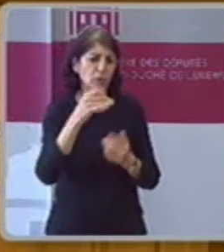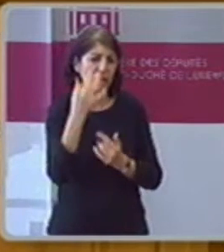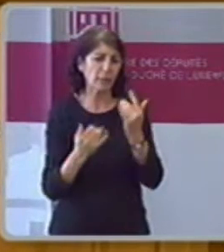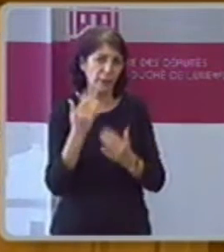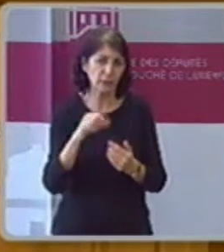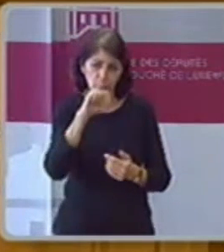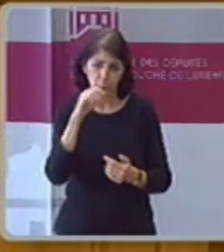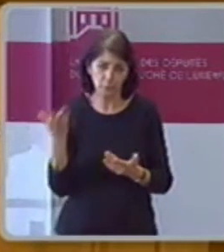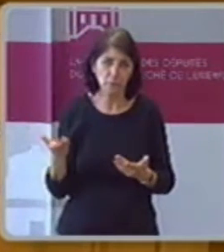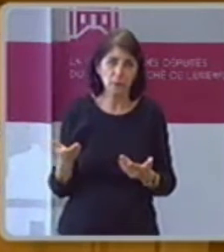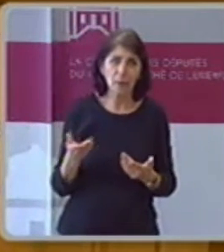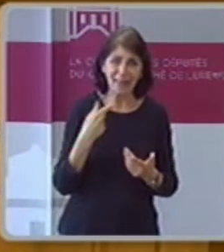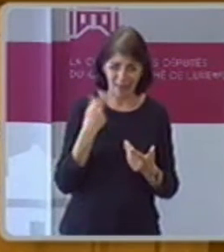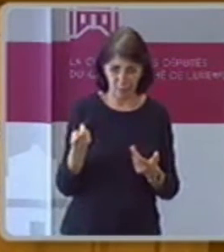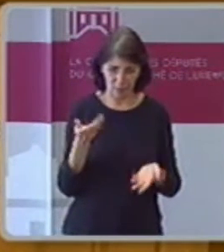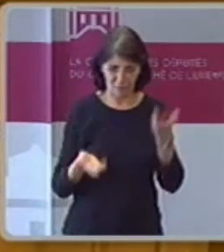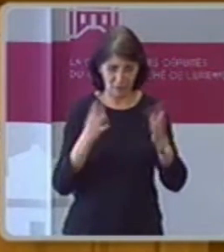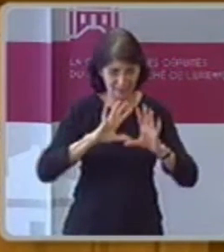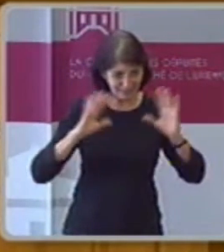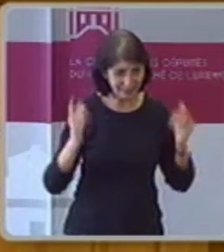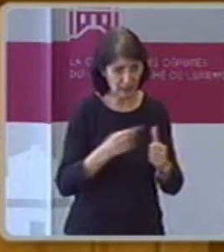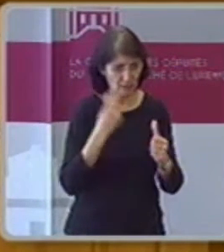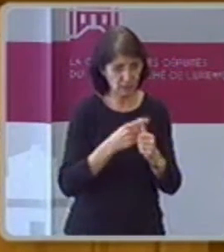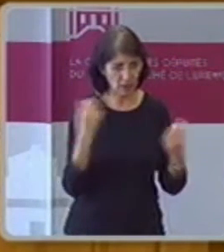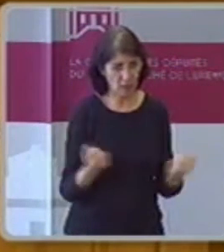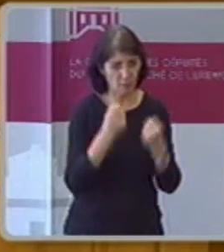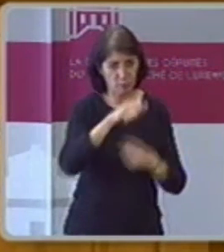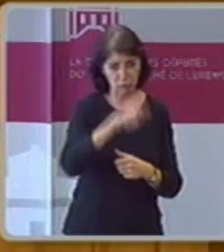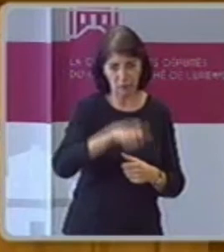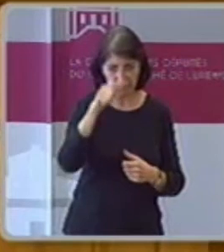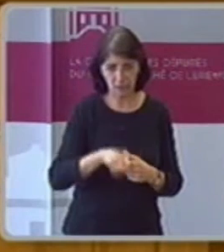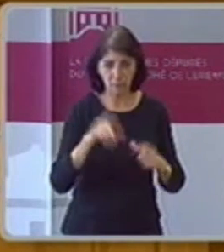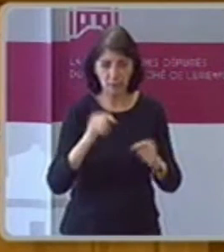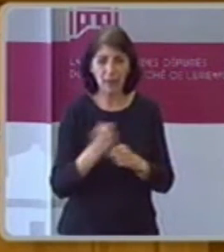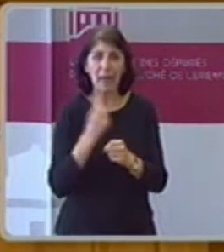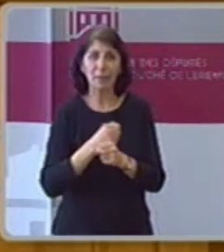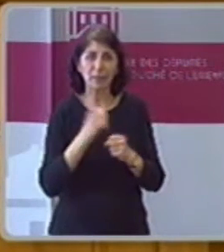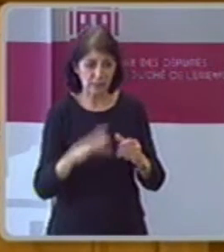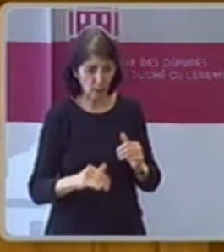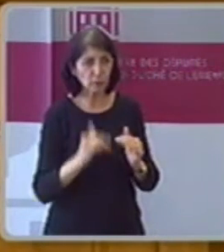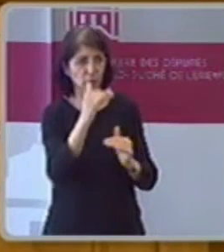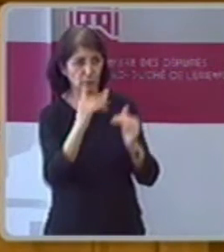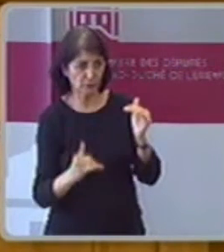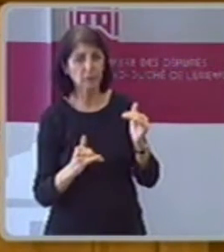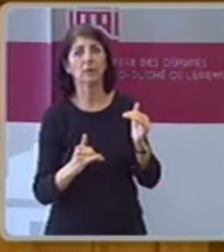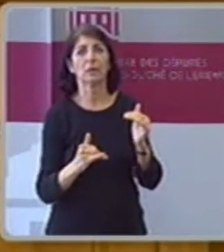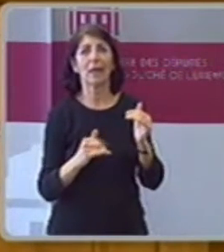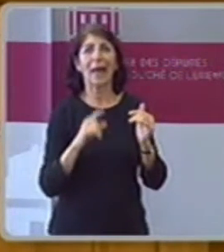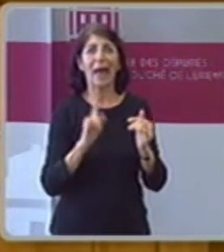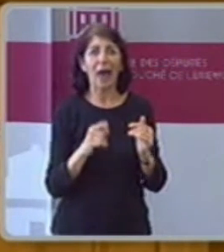genau das schrauben wie der Fall war